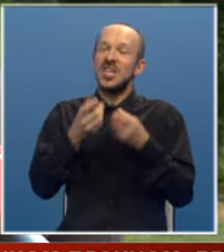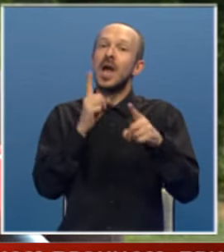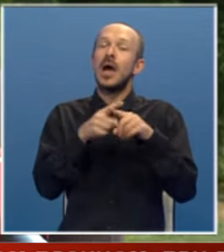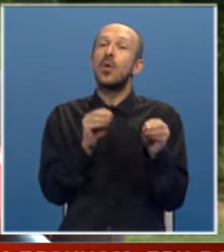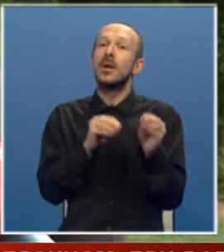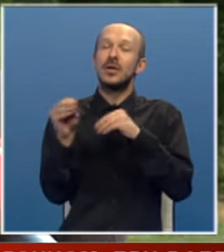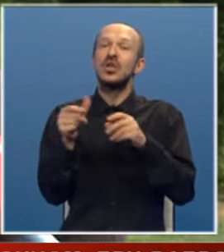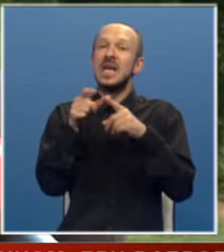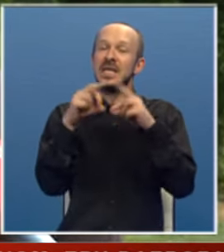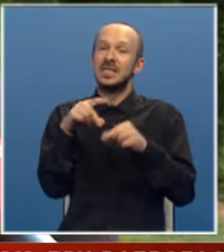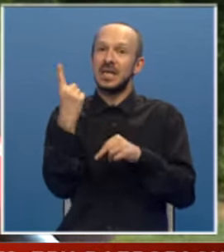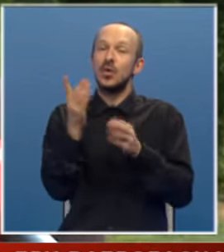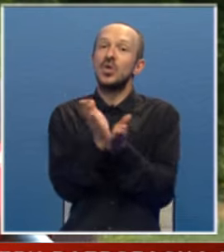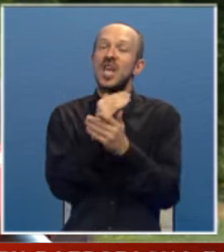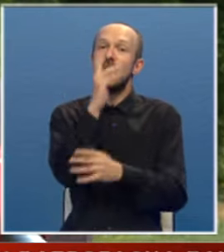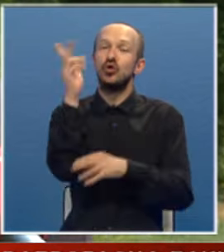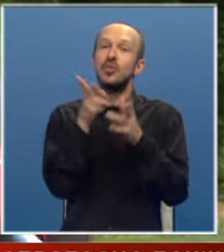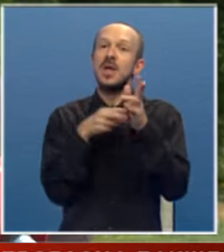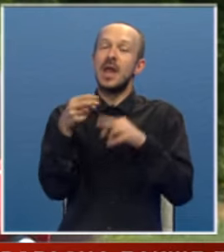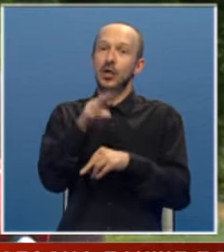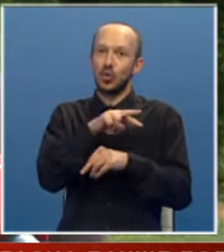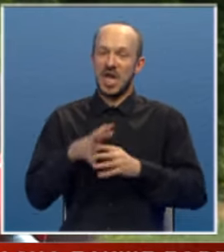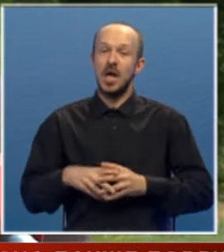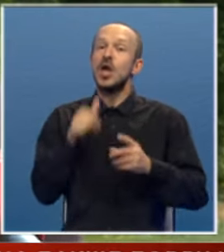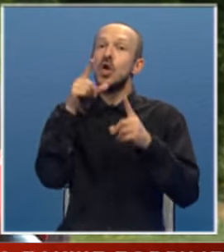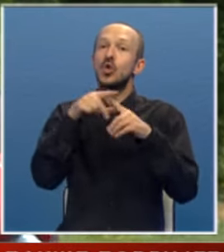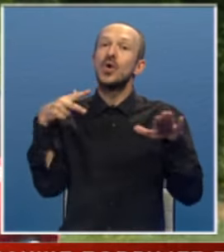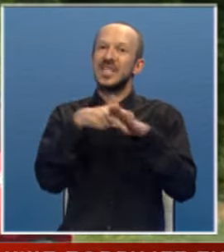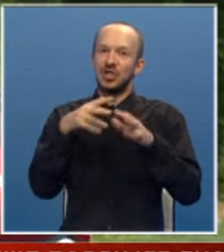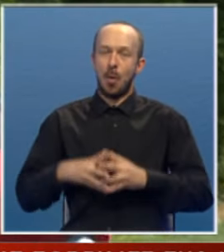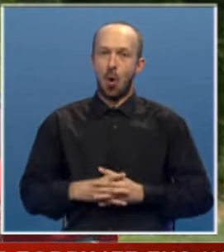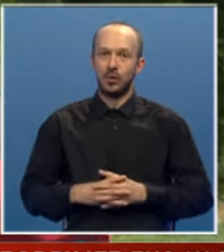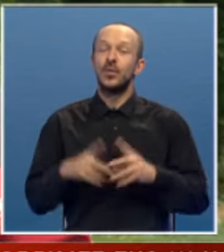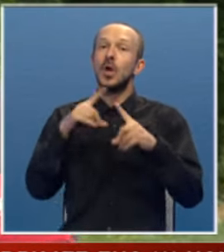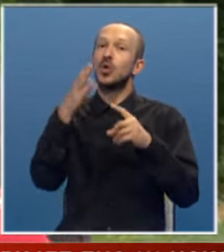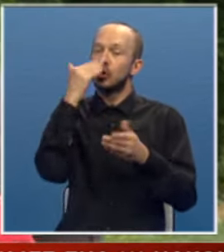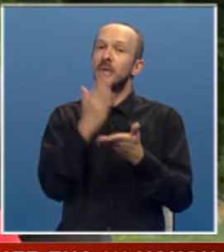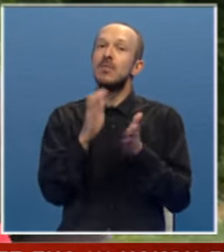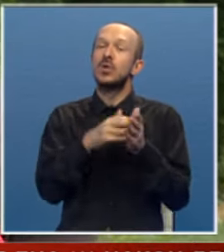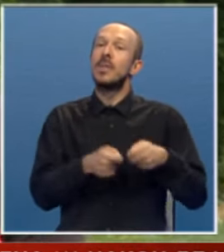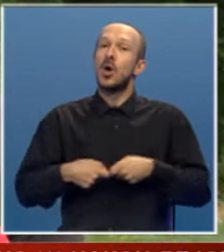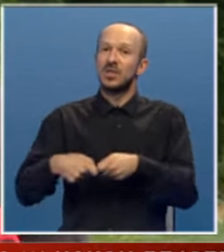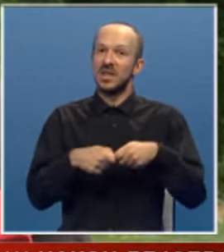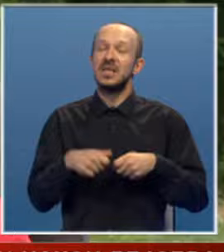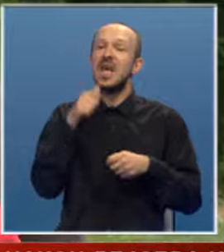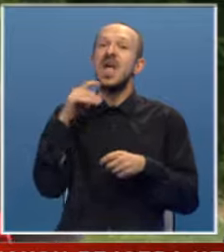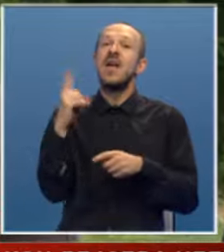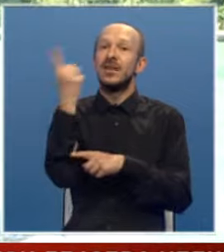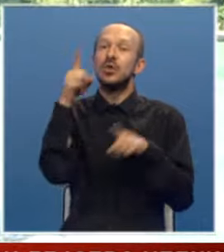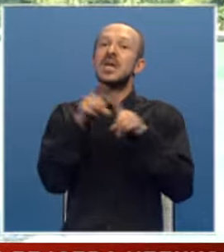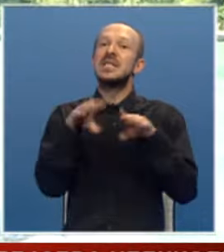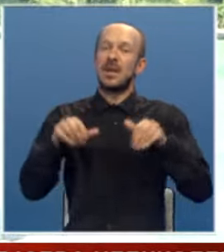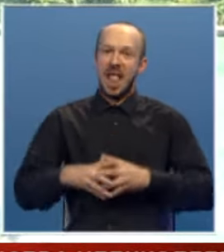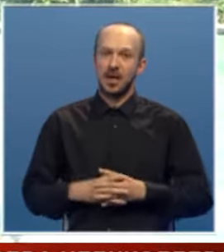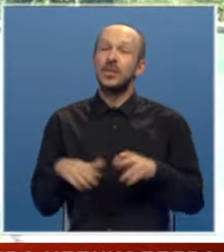prebacuje sa jednog dela šume na drugi i da to ocećamo. Tako da to će biti potrebna koordinacija i iz vazduha i sa zemlje.